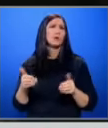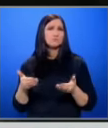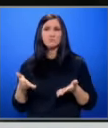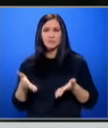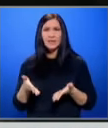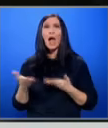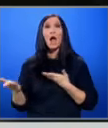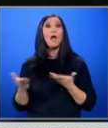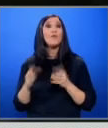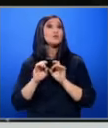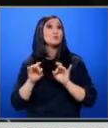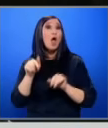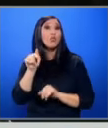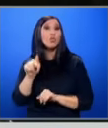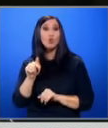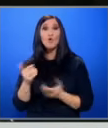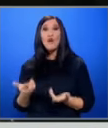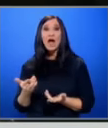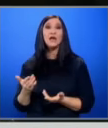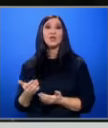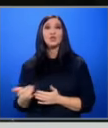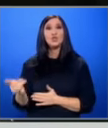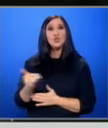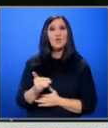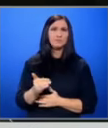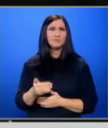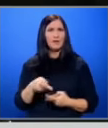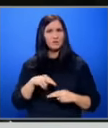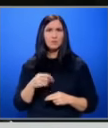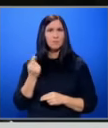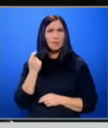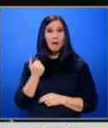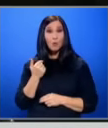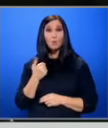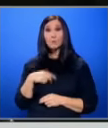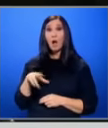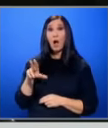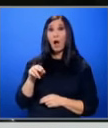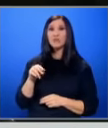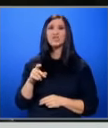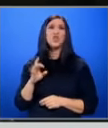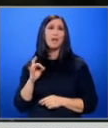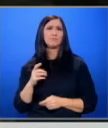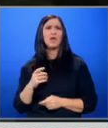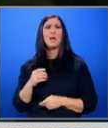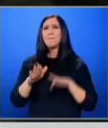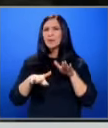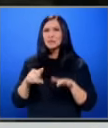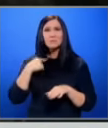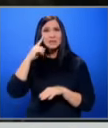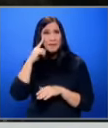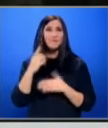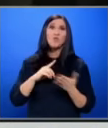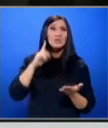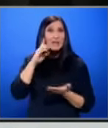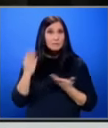където го съобщава това в плавен, че си идвам сега преди малко И го казва тринцитевист, не знам с какво си, не знам, че си